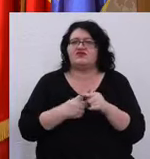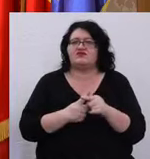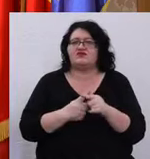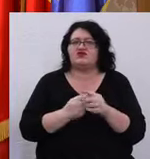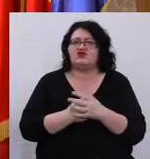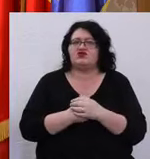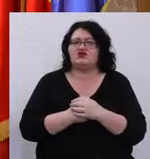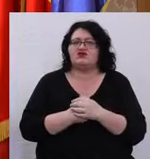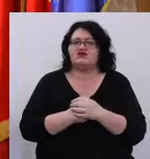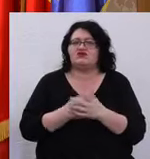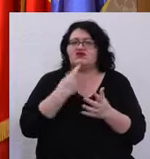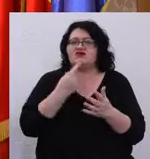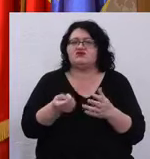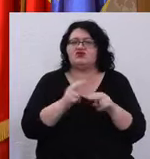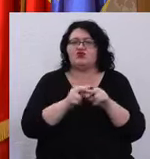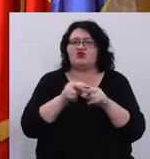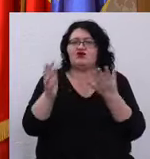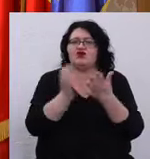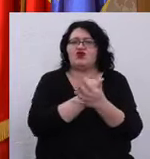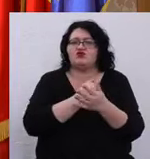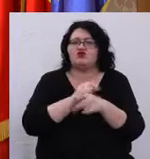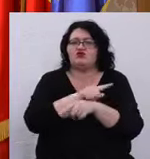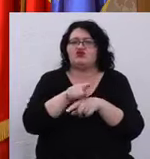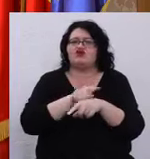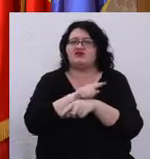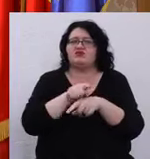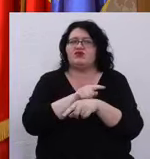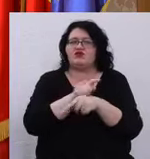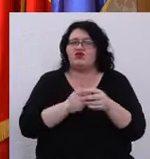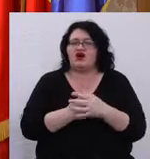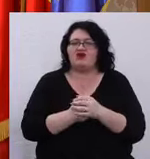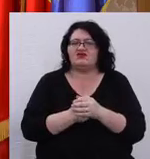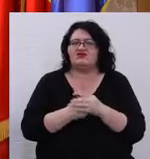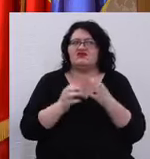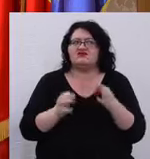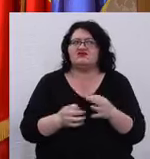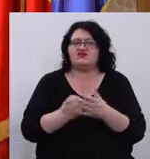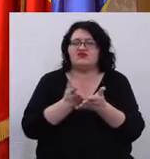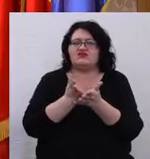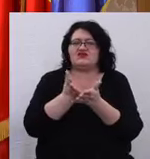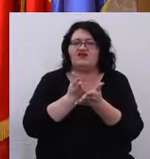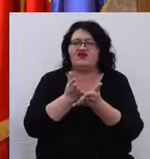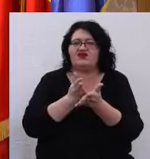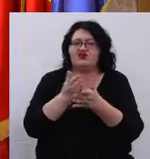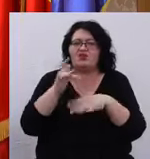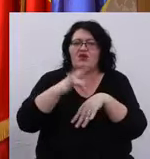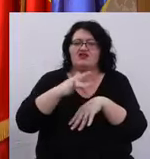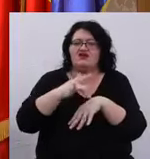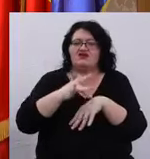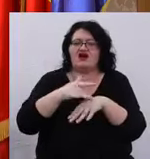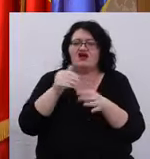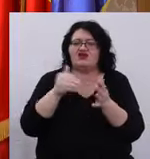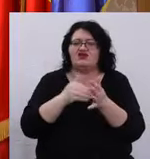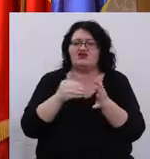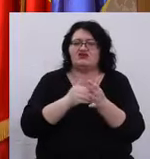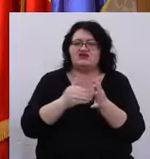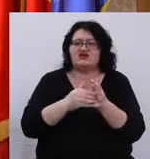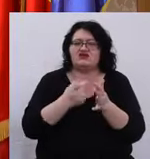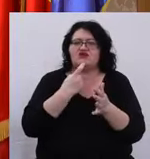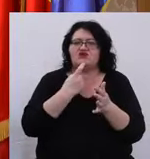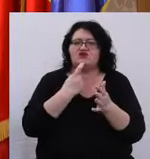și să ne spună cum reușim în această perioadă să asigurăm servicii medicale necesare